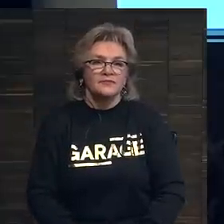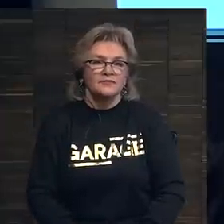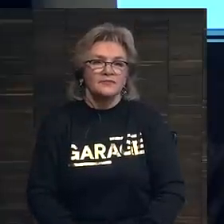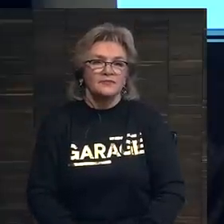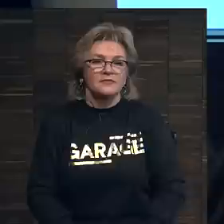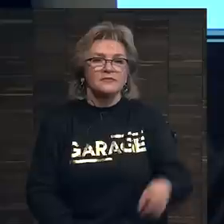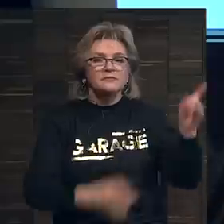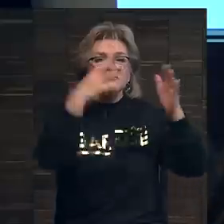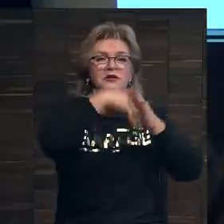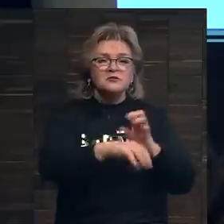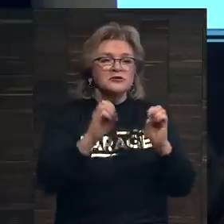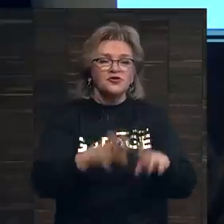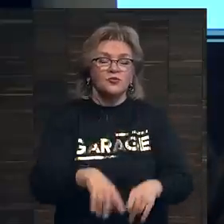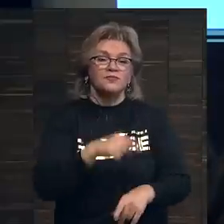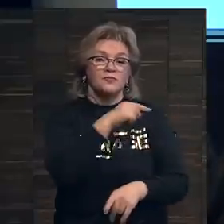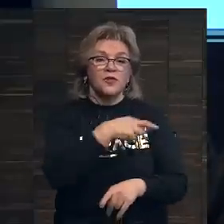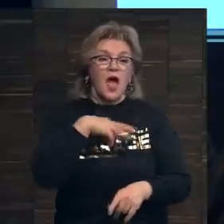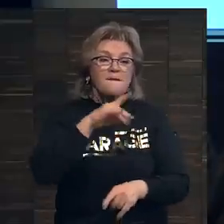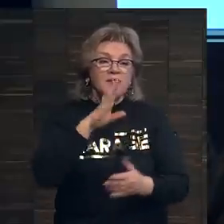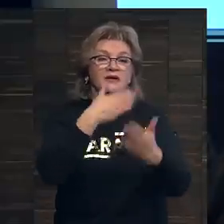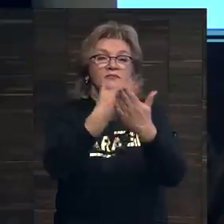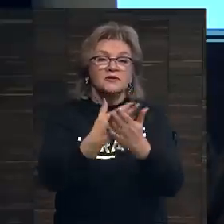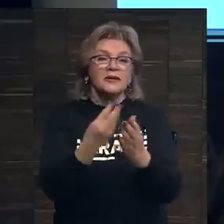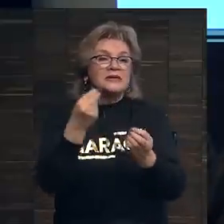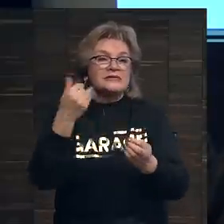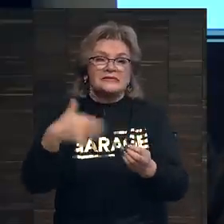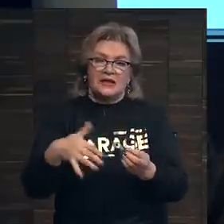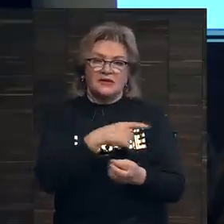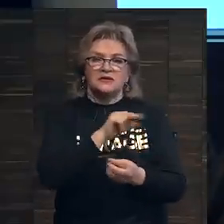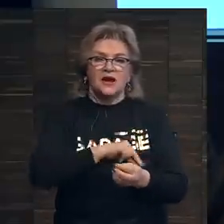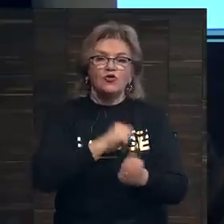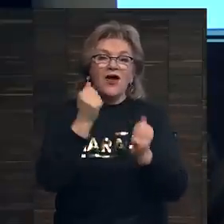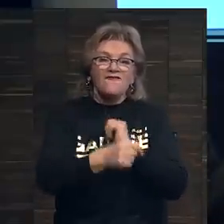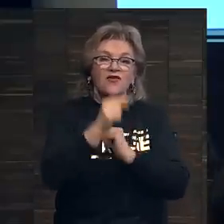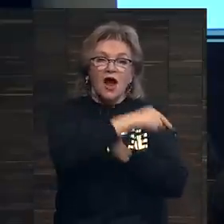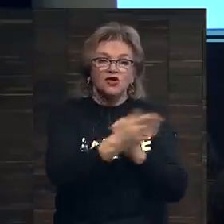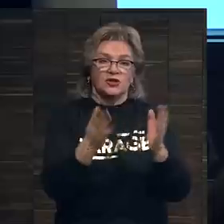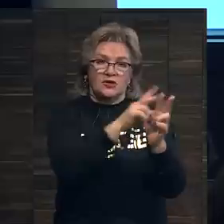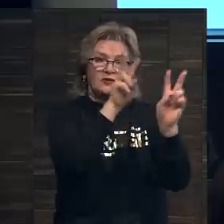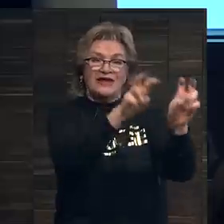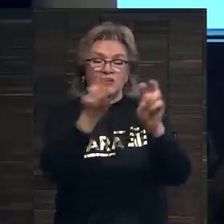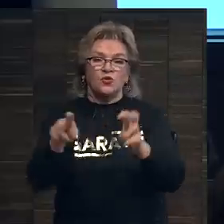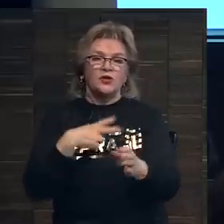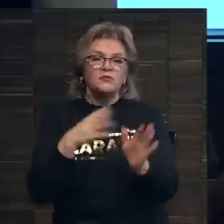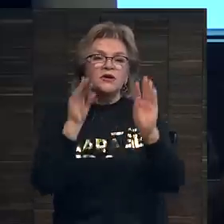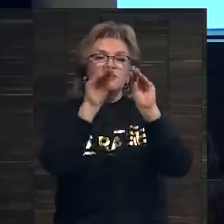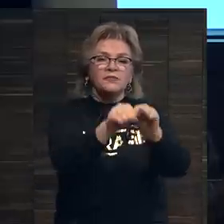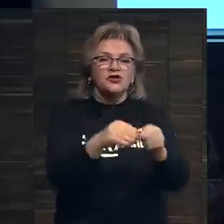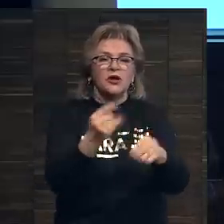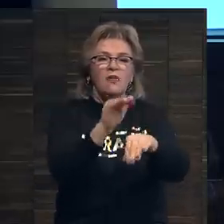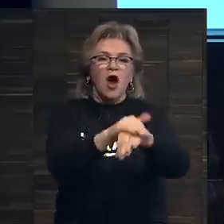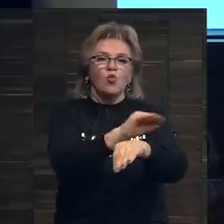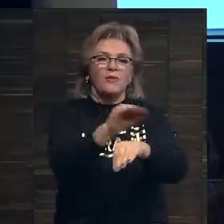Смысл здесь вот в чем. Мы демонстрируем ценность работы. В каждой из этих категорий мы помещаем какой-то